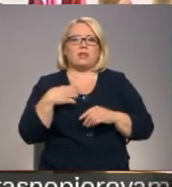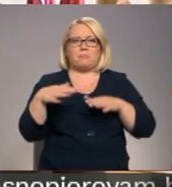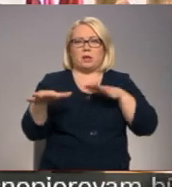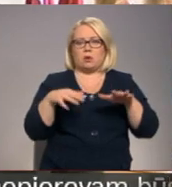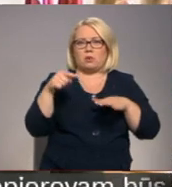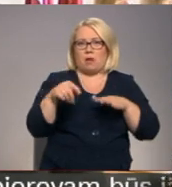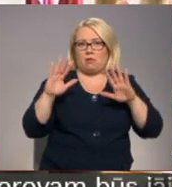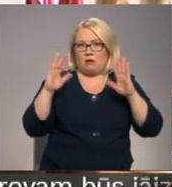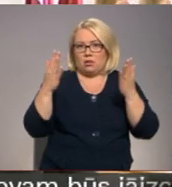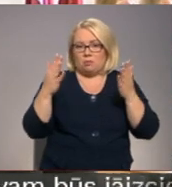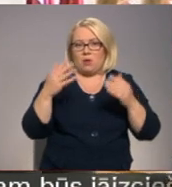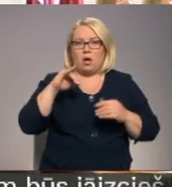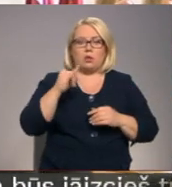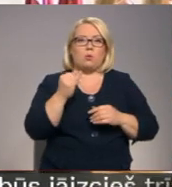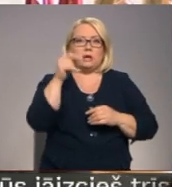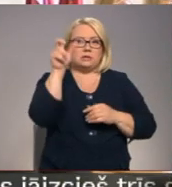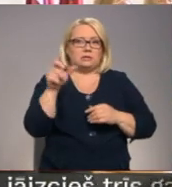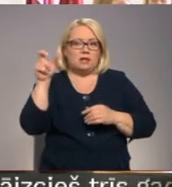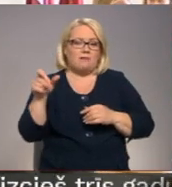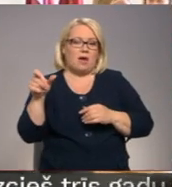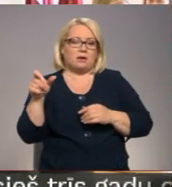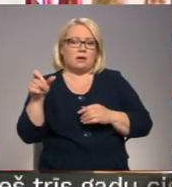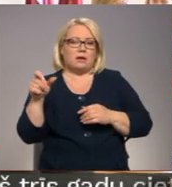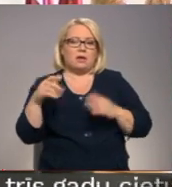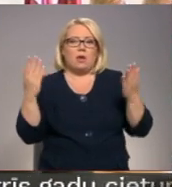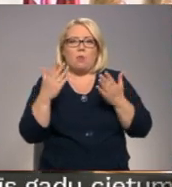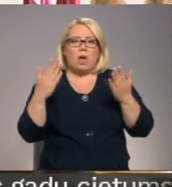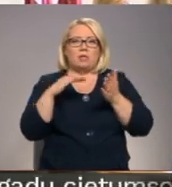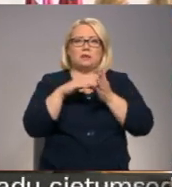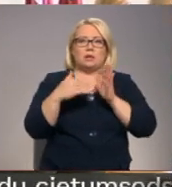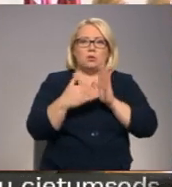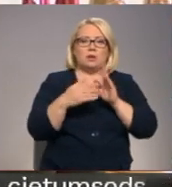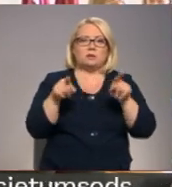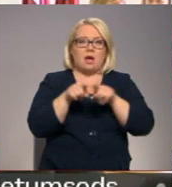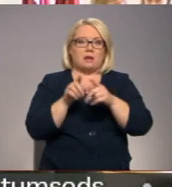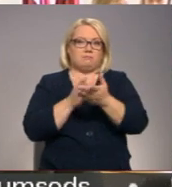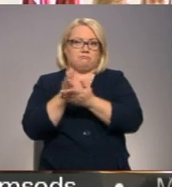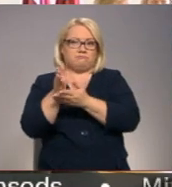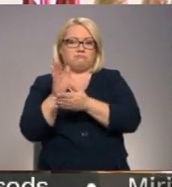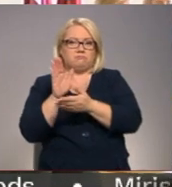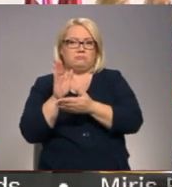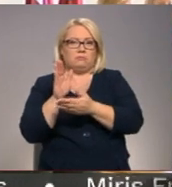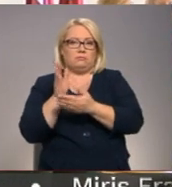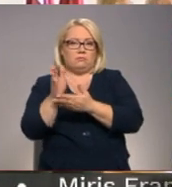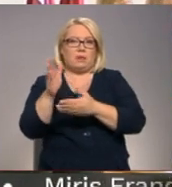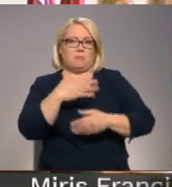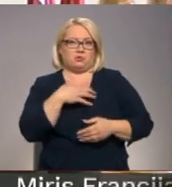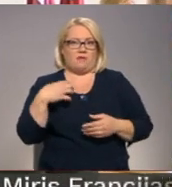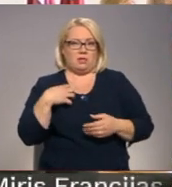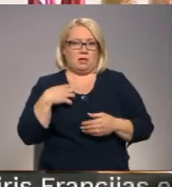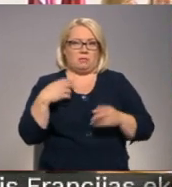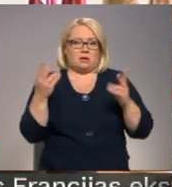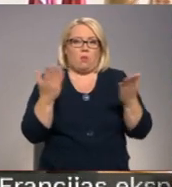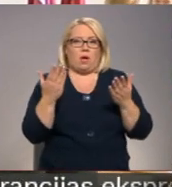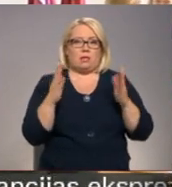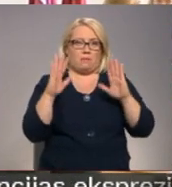cilvēki iespējams kaut kādas noteikta situācijās arī vērsīsies ar vērstos arī pašaudībā. Par